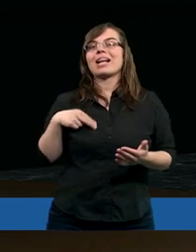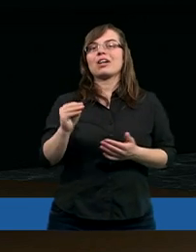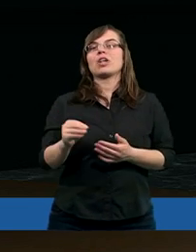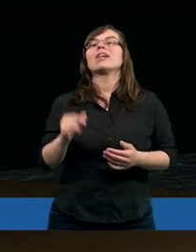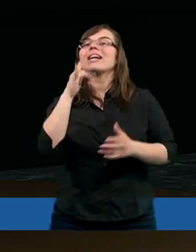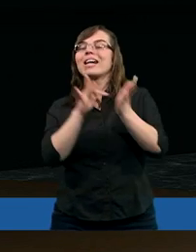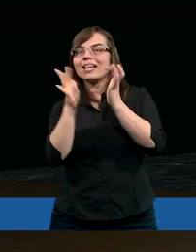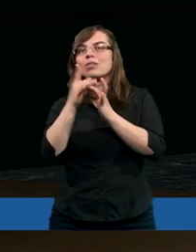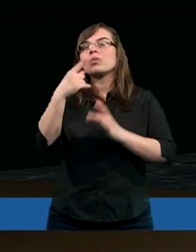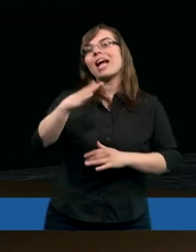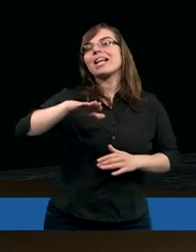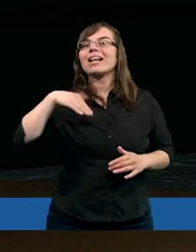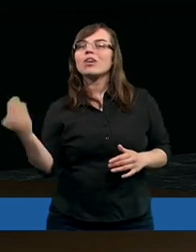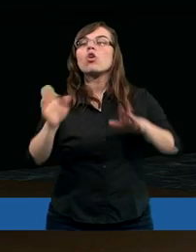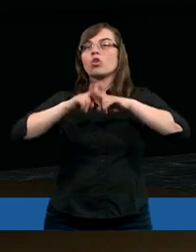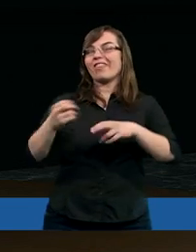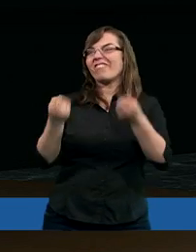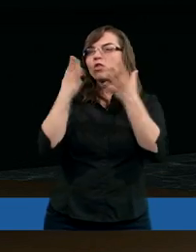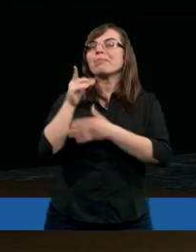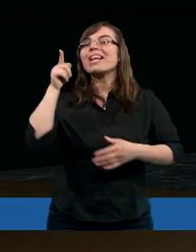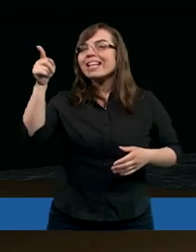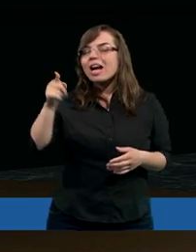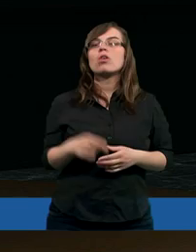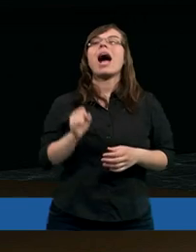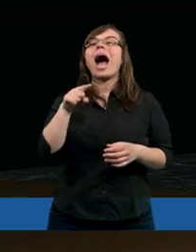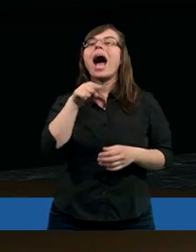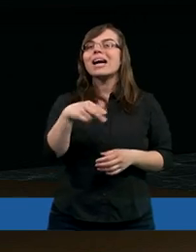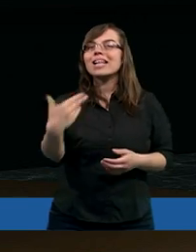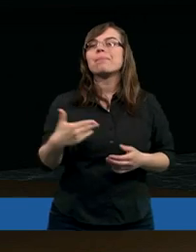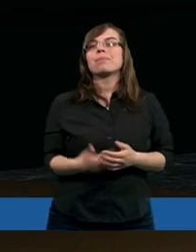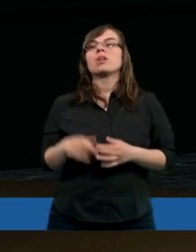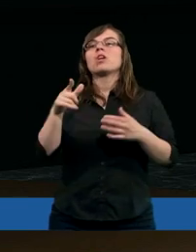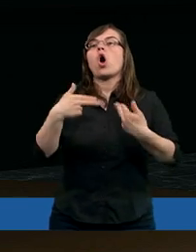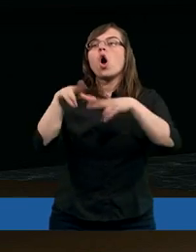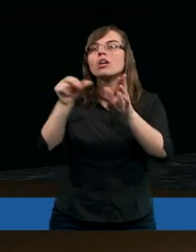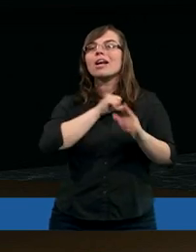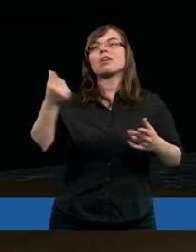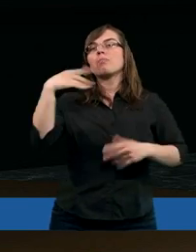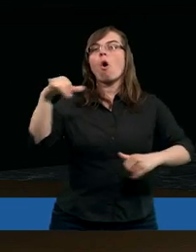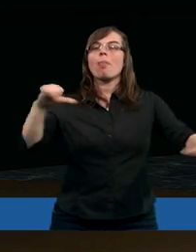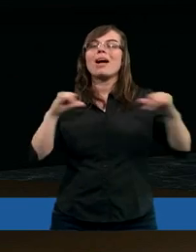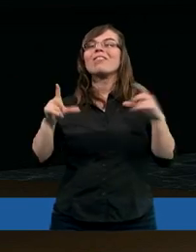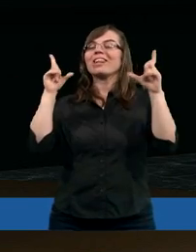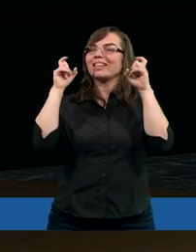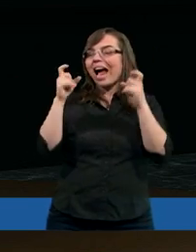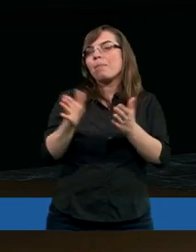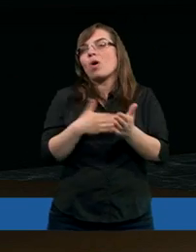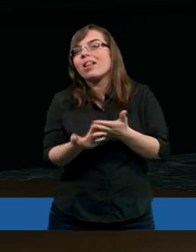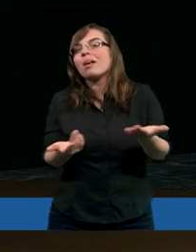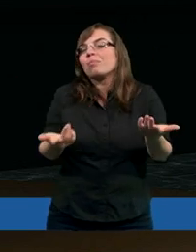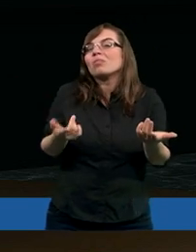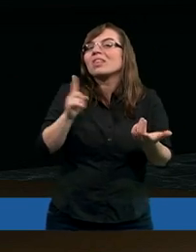Chrystus z jednej strony, zostaliśmy przez Niego stworzeni, potem poddaliśmy się pod panowanie diabła,